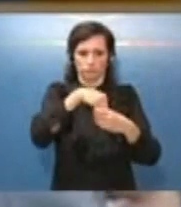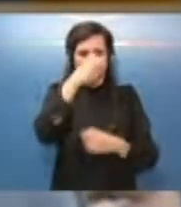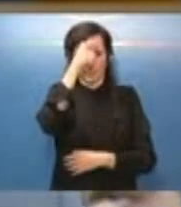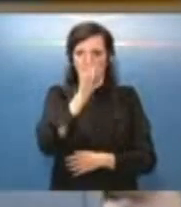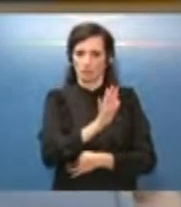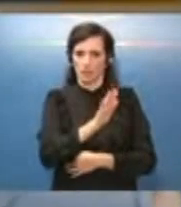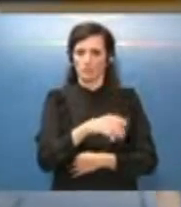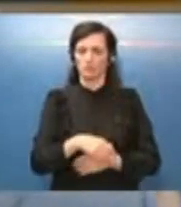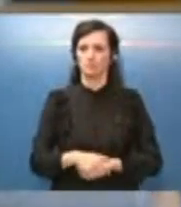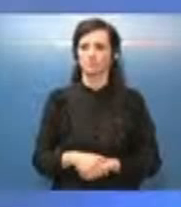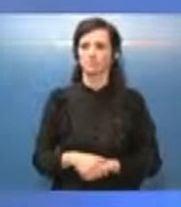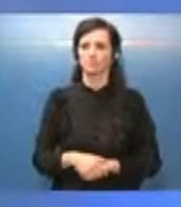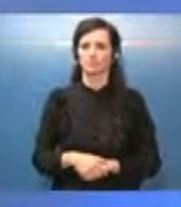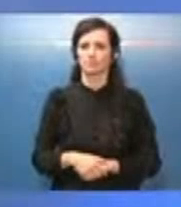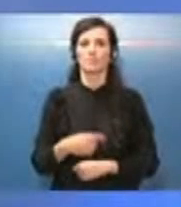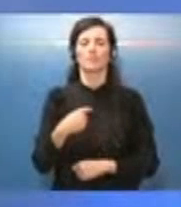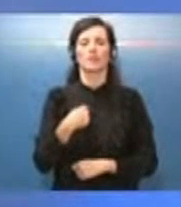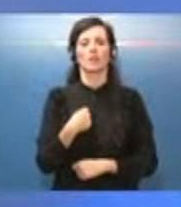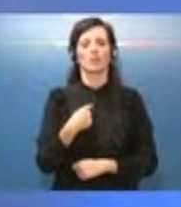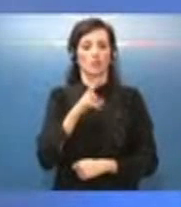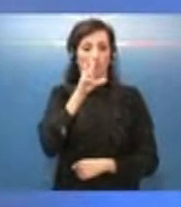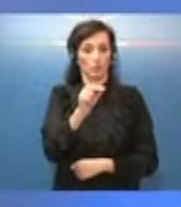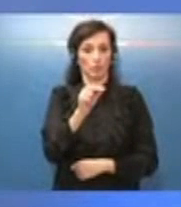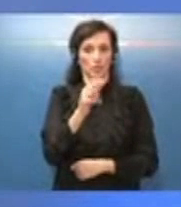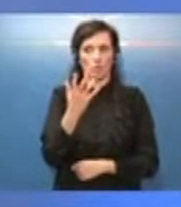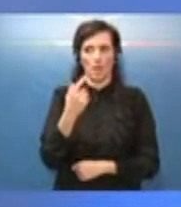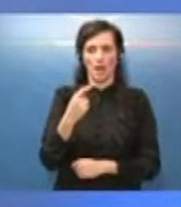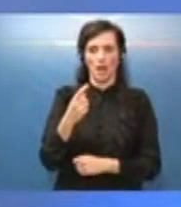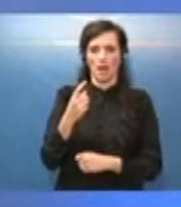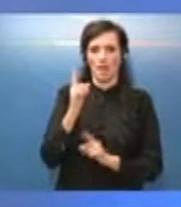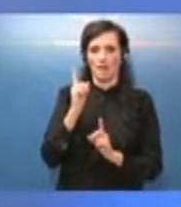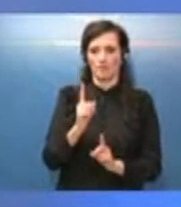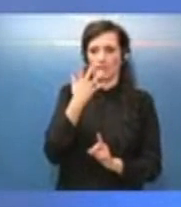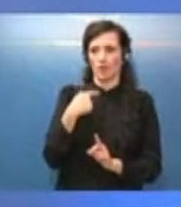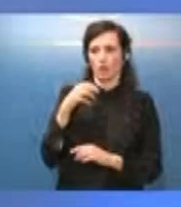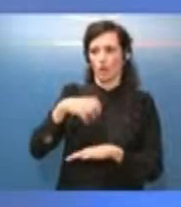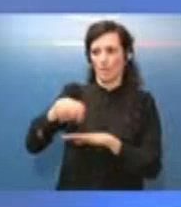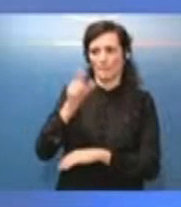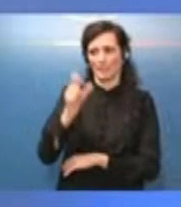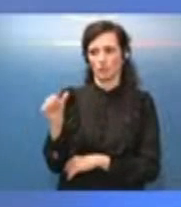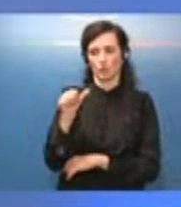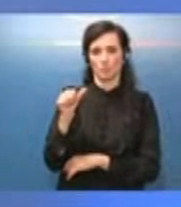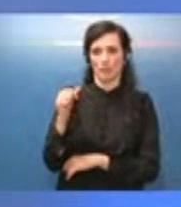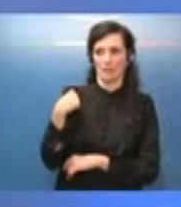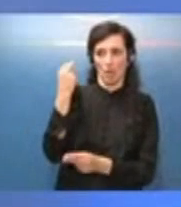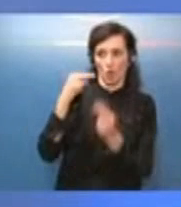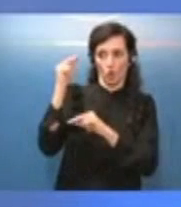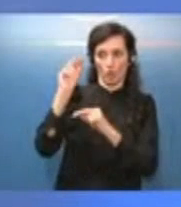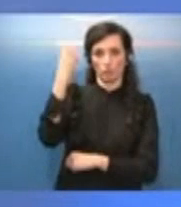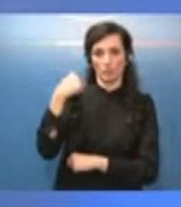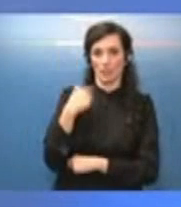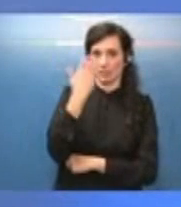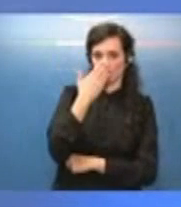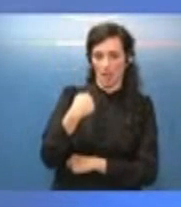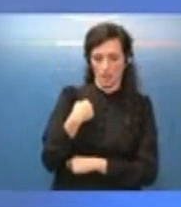parlo sotto lo stretto controllo del Ministro Speranza che mi corregge se dico qualche cosa sbagliata e